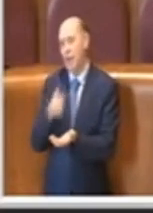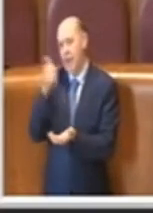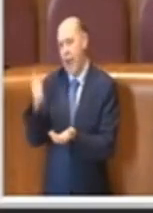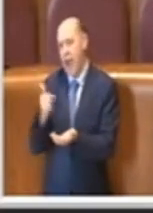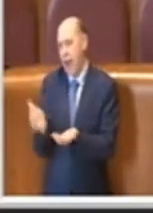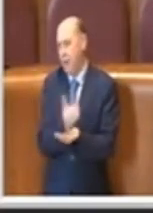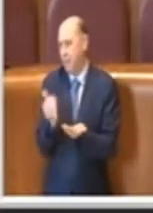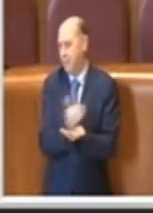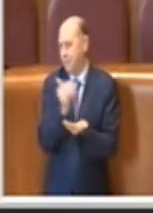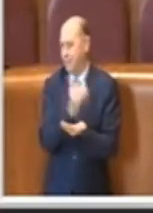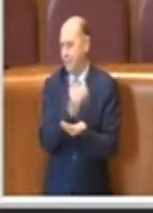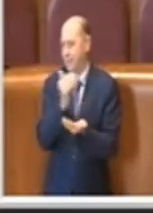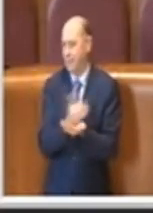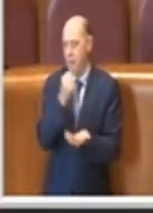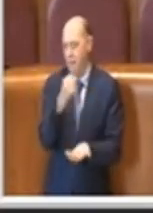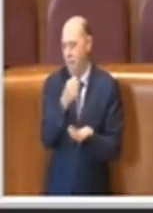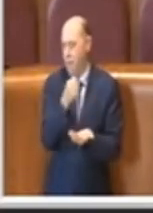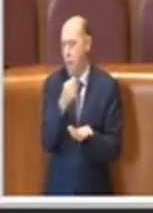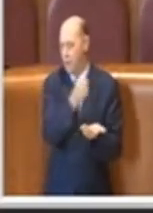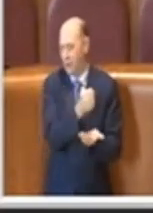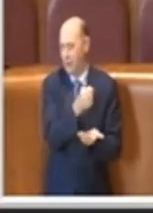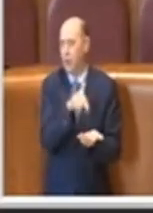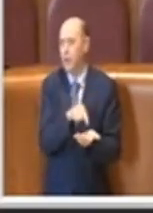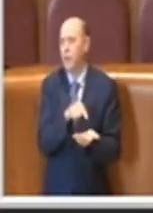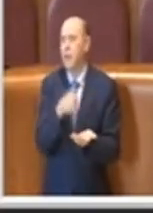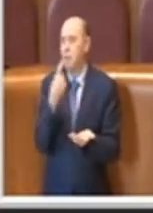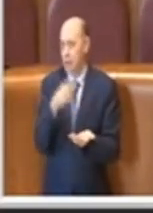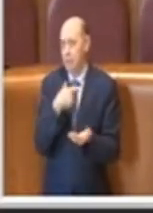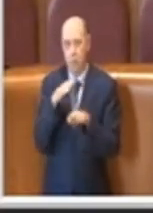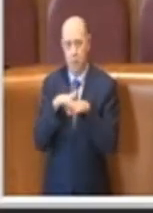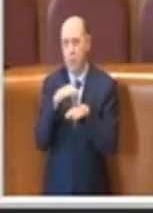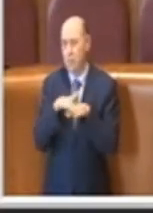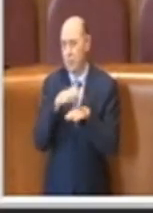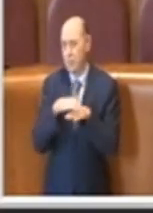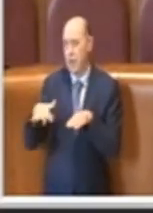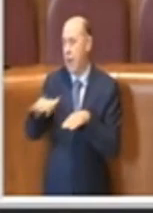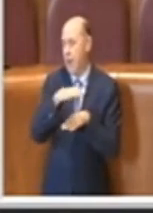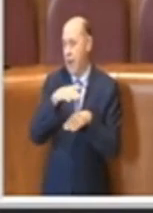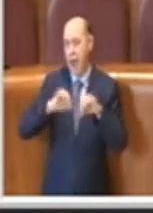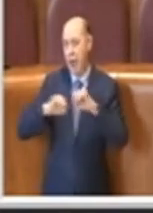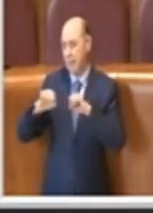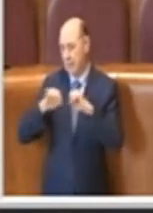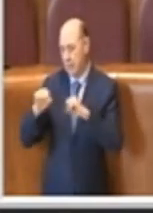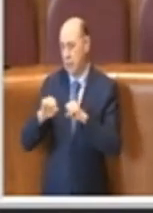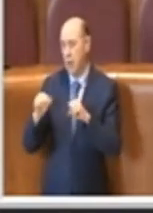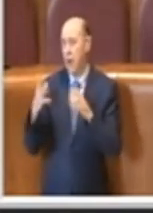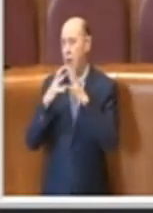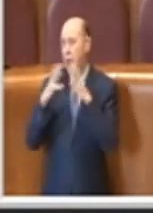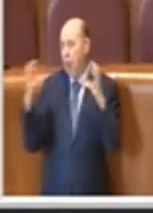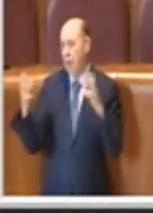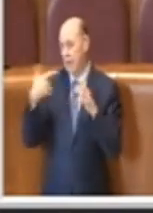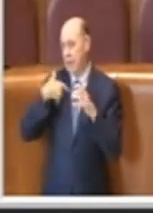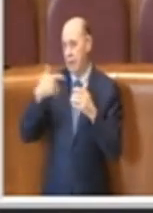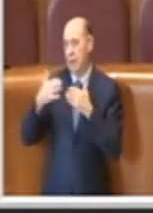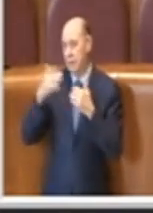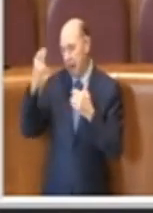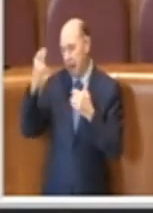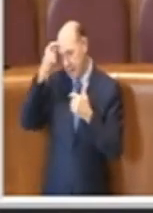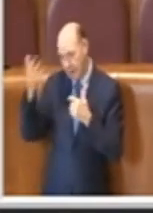parte, si usa nelle amministrazioni, negli enti parastatali,